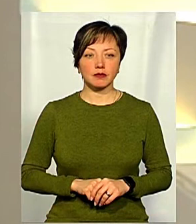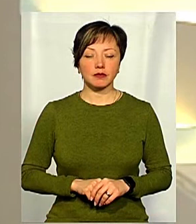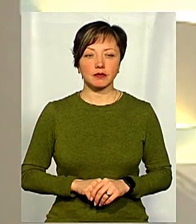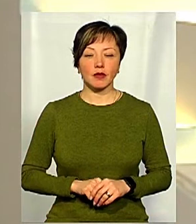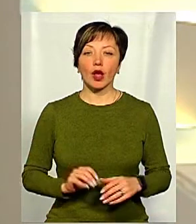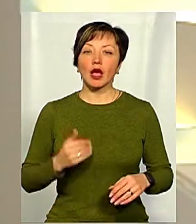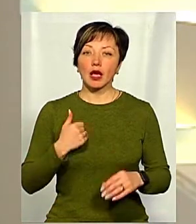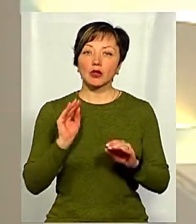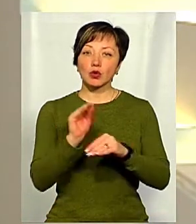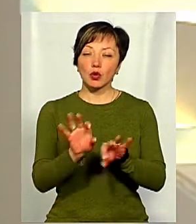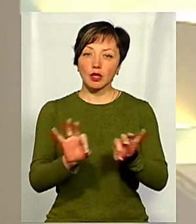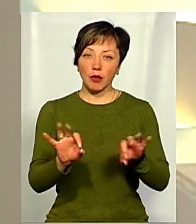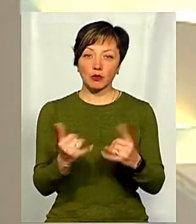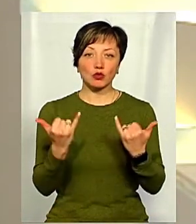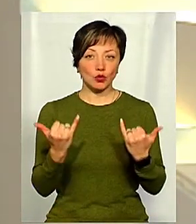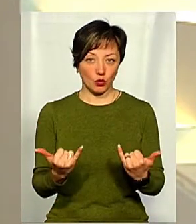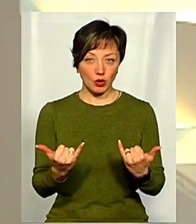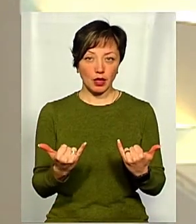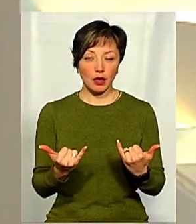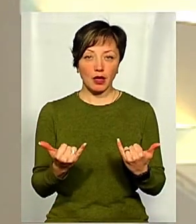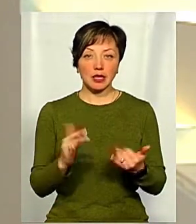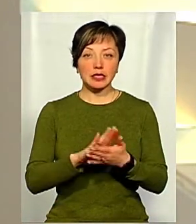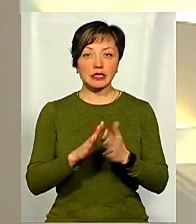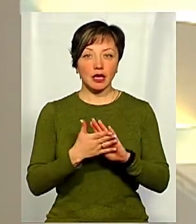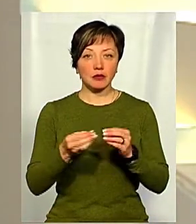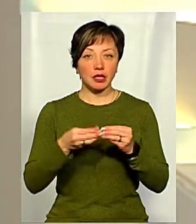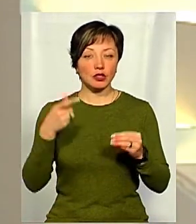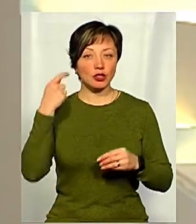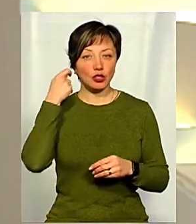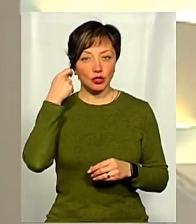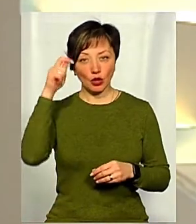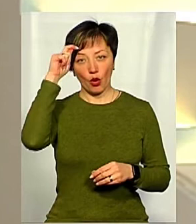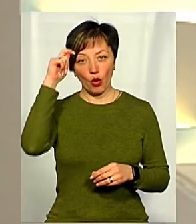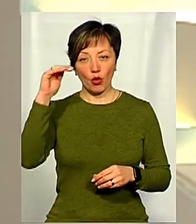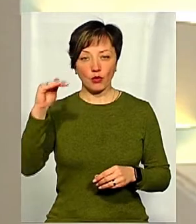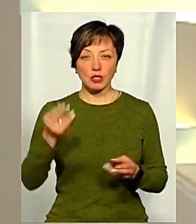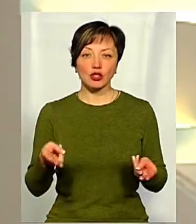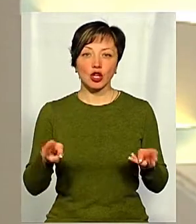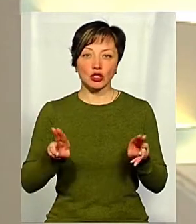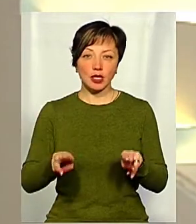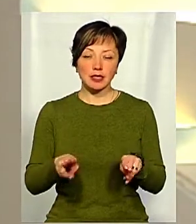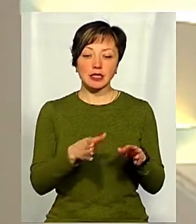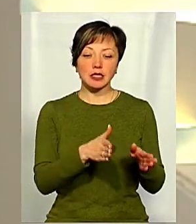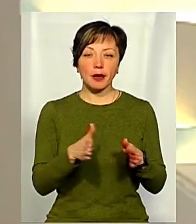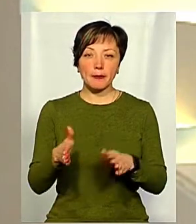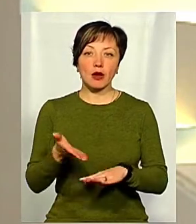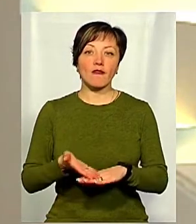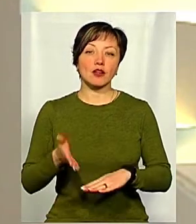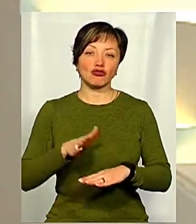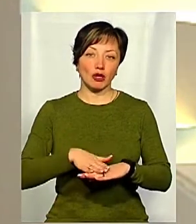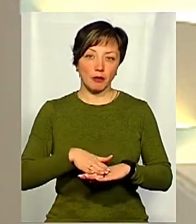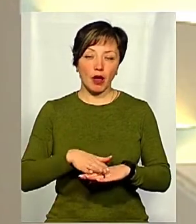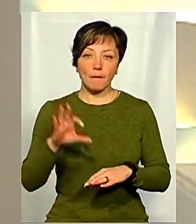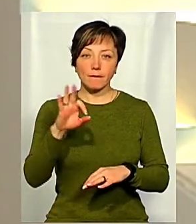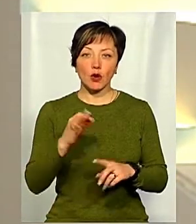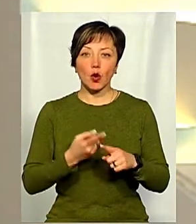Додам, що на сьогодні стан 15-річного хлопця залишається стабільно важким.